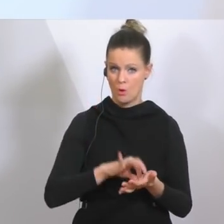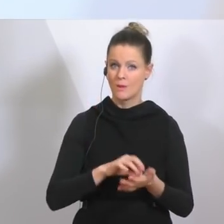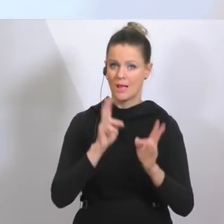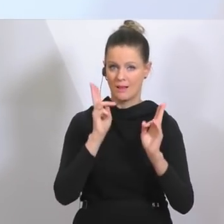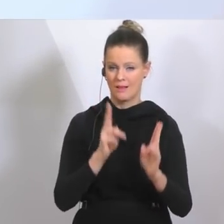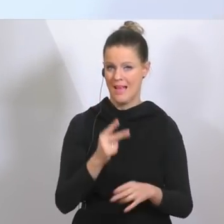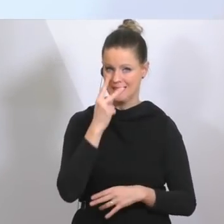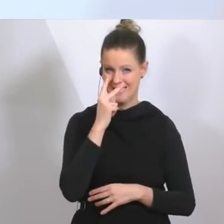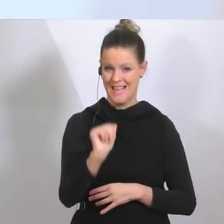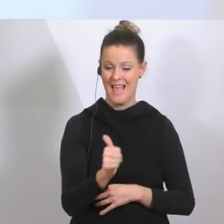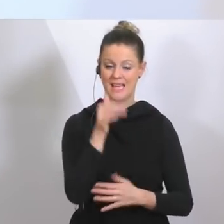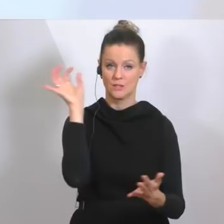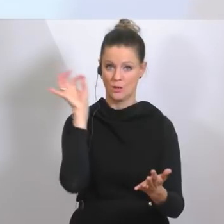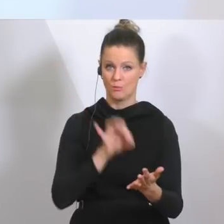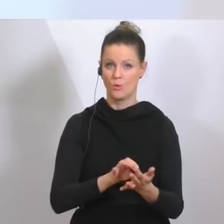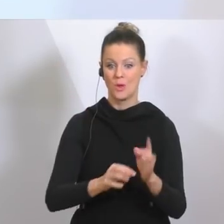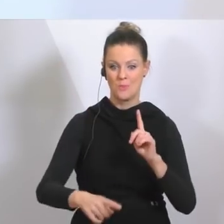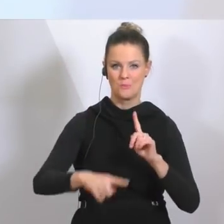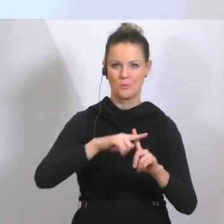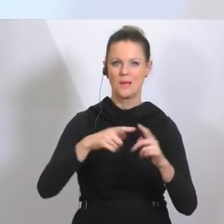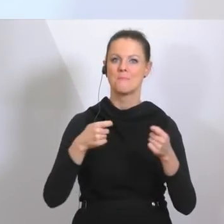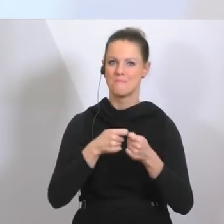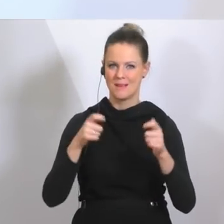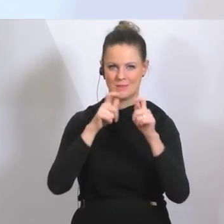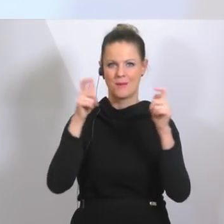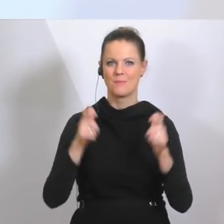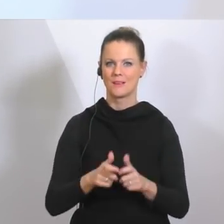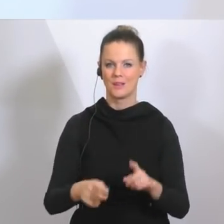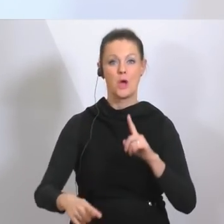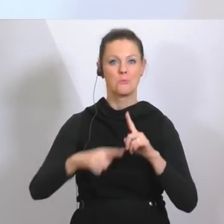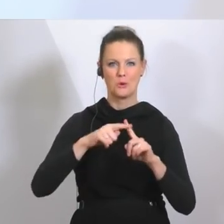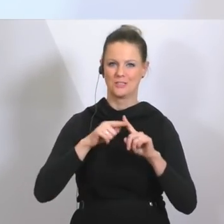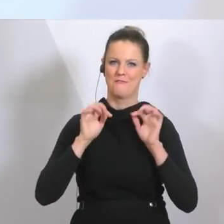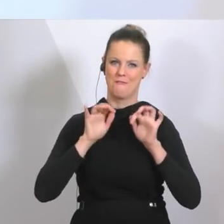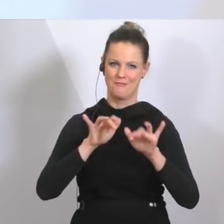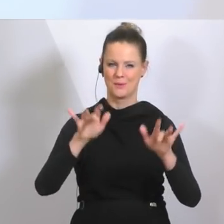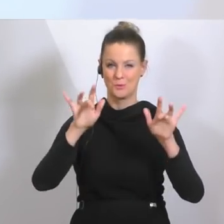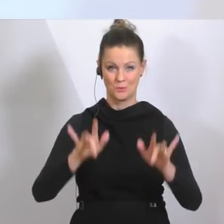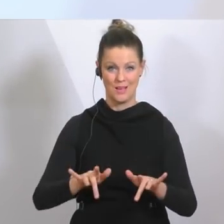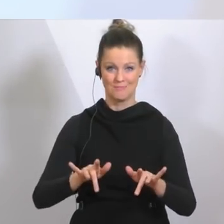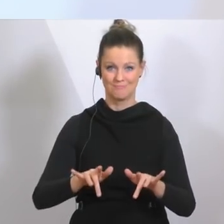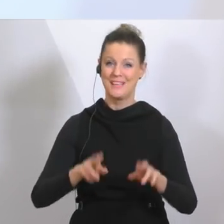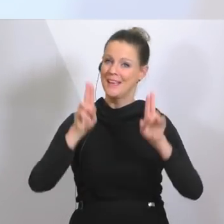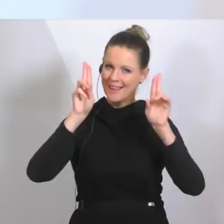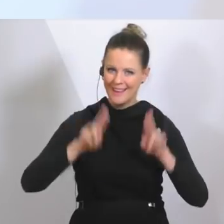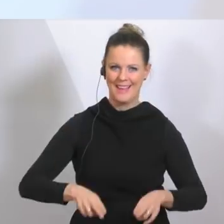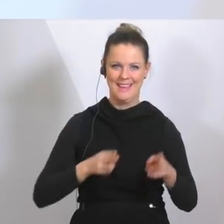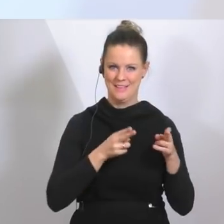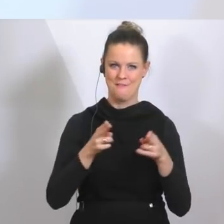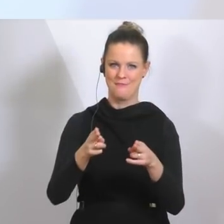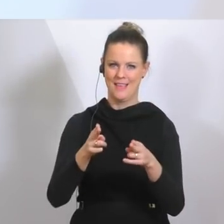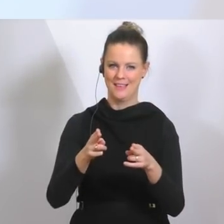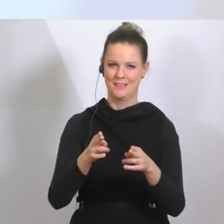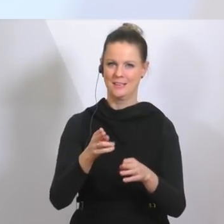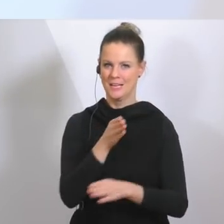Positives. Ja, das Maßnahmenpaket wirkt. Wir gehen in die richtige Richtung, wir sind auf dem richtigen Kurs